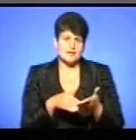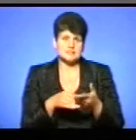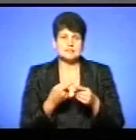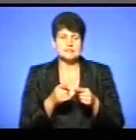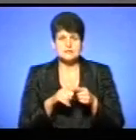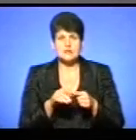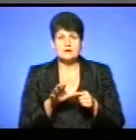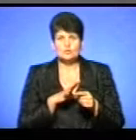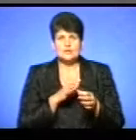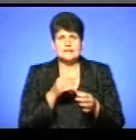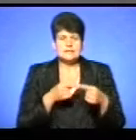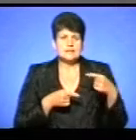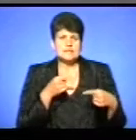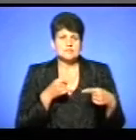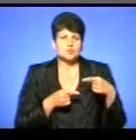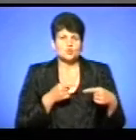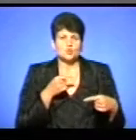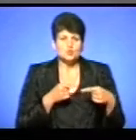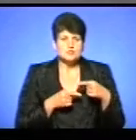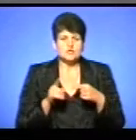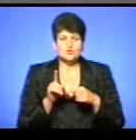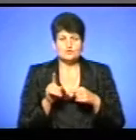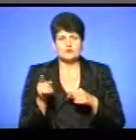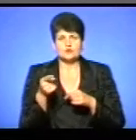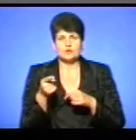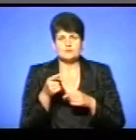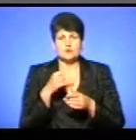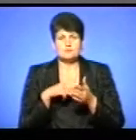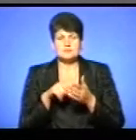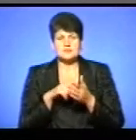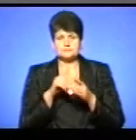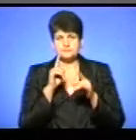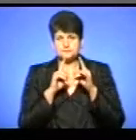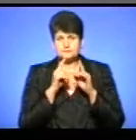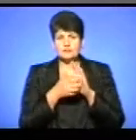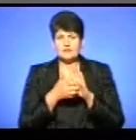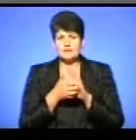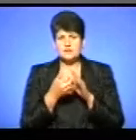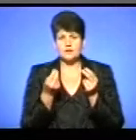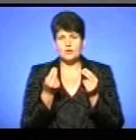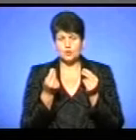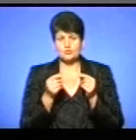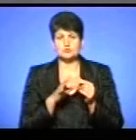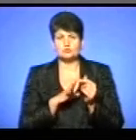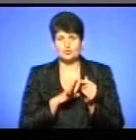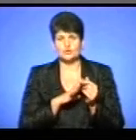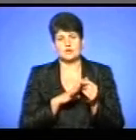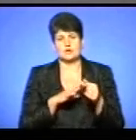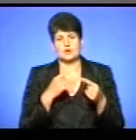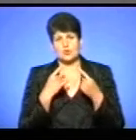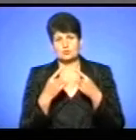також дискусії щодо Тернопільської міської ради, тому що через те, що не вистачало коштів, йшла мова про те, що будуть